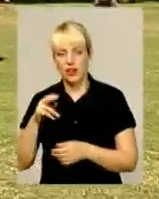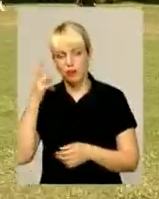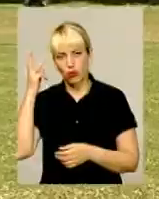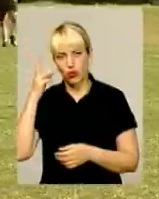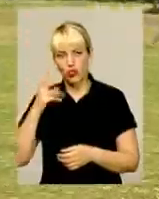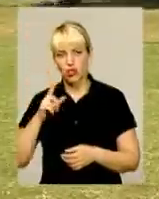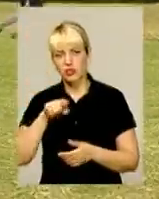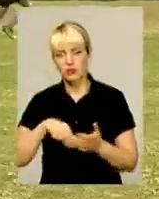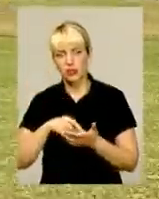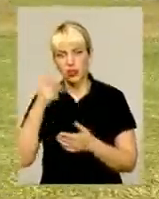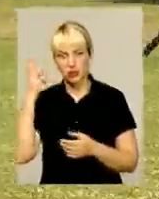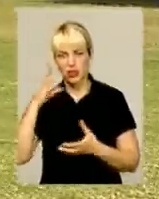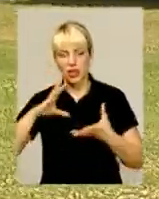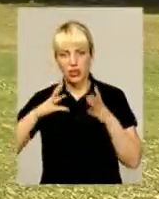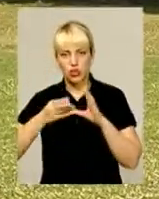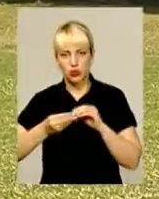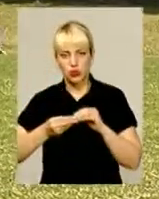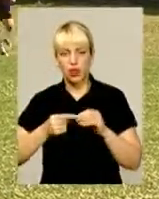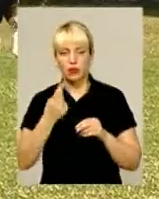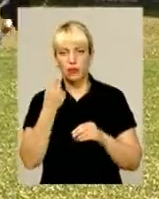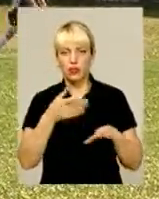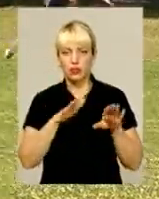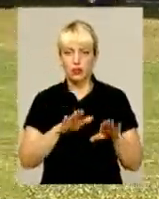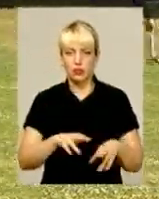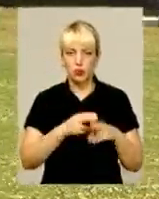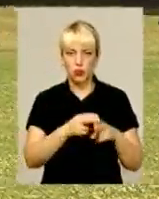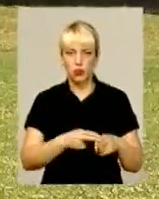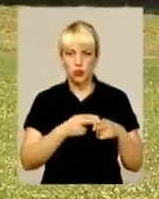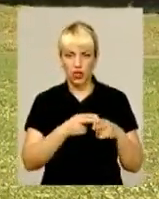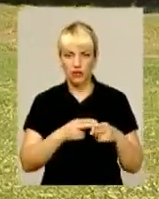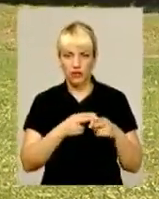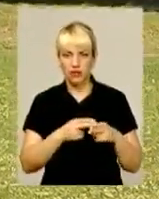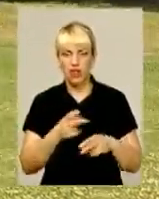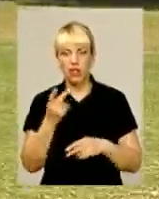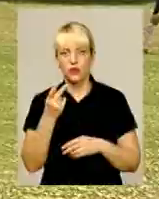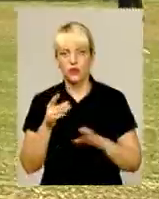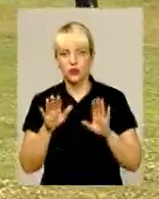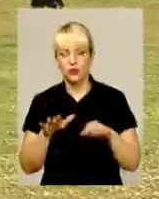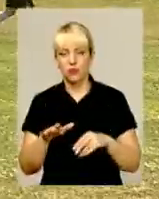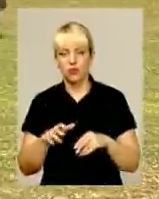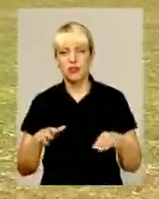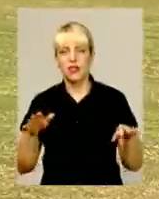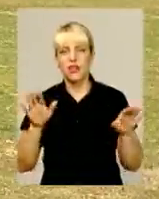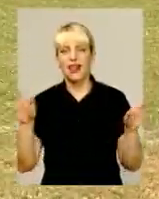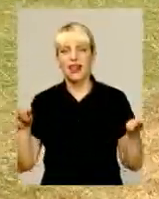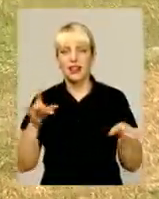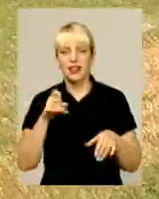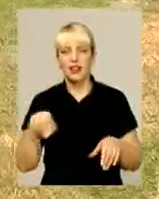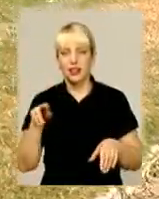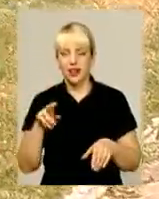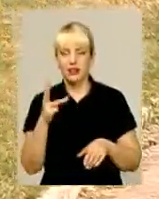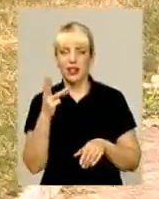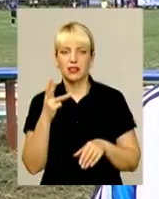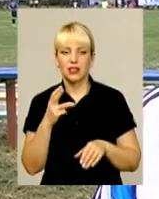турніру перше місце дісталось команді Дунаєвецької об'єднаної територіальної громади, друге – команді Крила Рад, а третє – гостям із